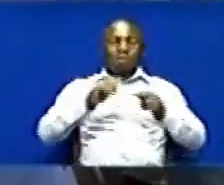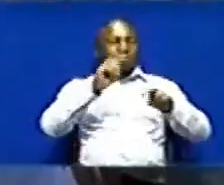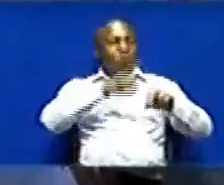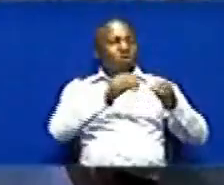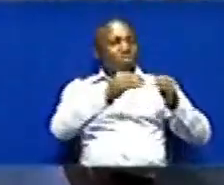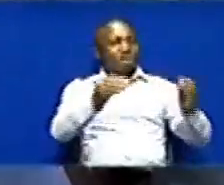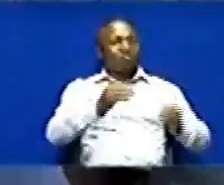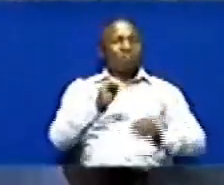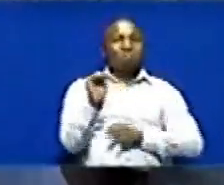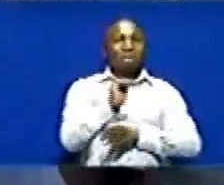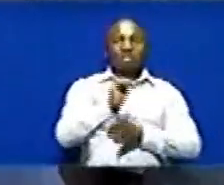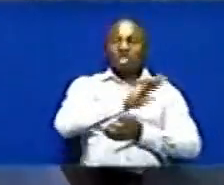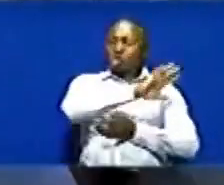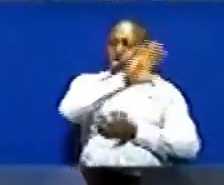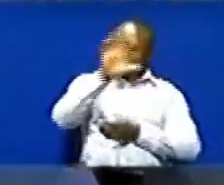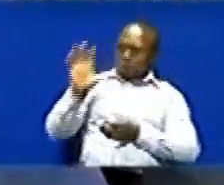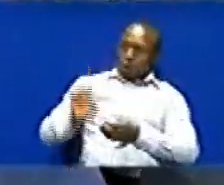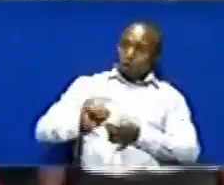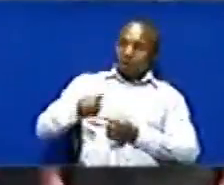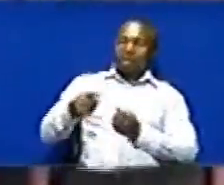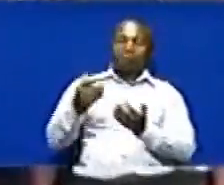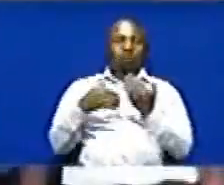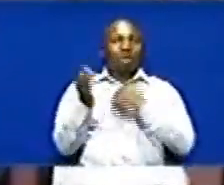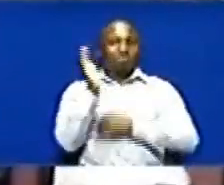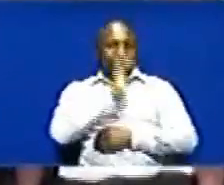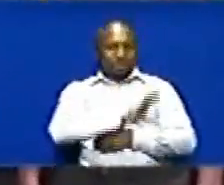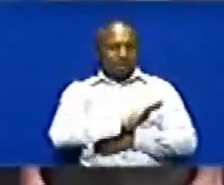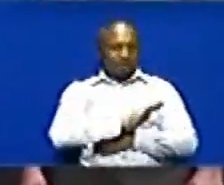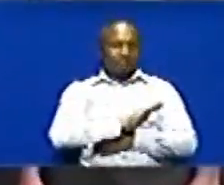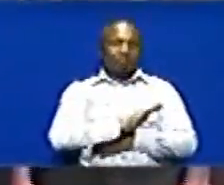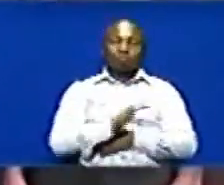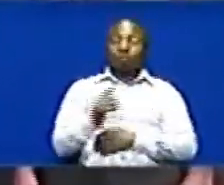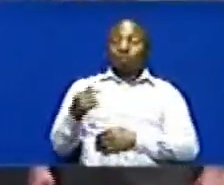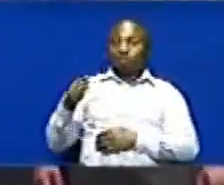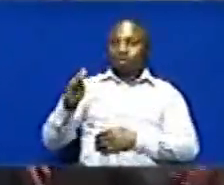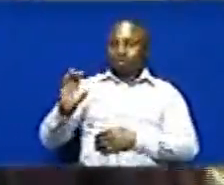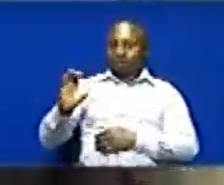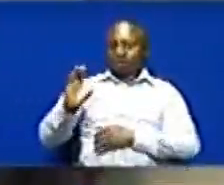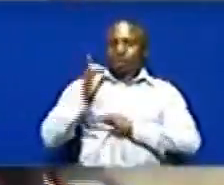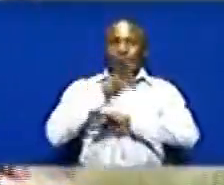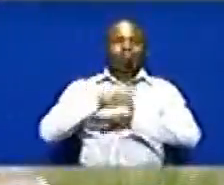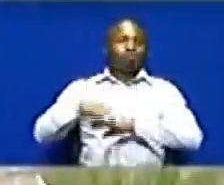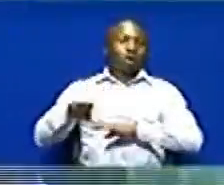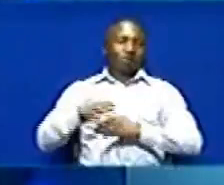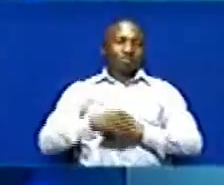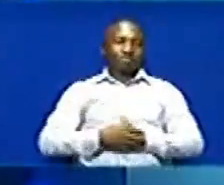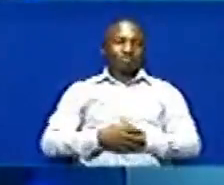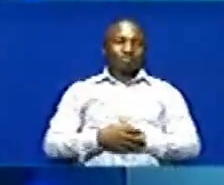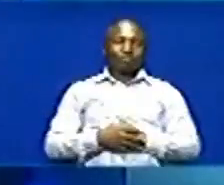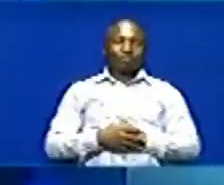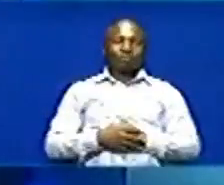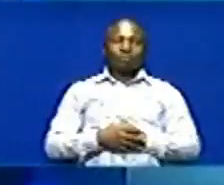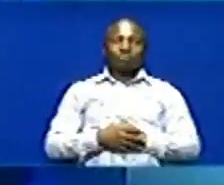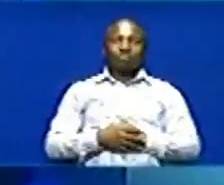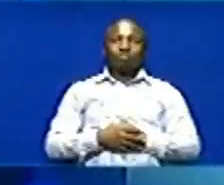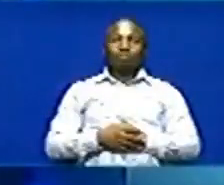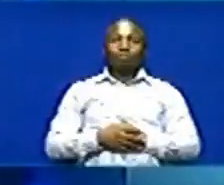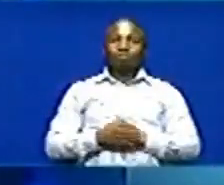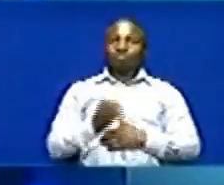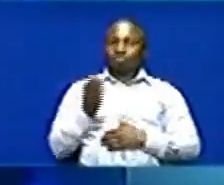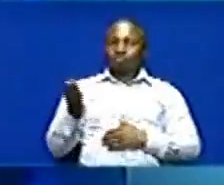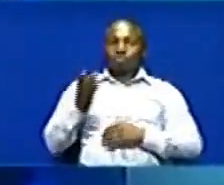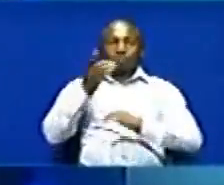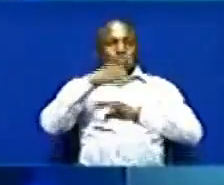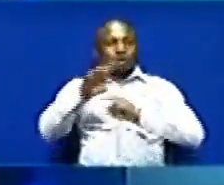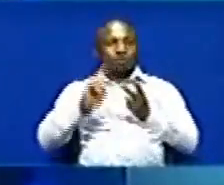Haya yote sasa tunakonda kwa maliza Joseph Chewale TBC Pwani Na muhayo ni ya huko